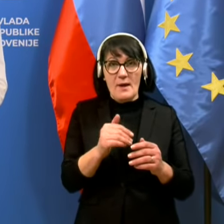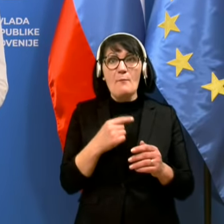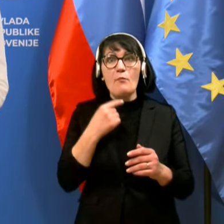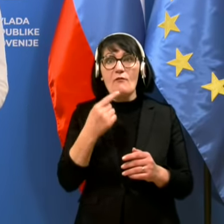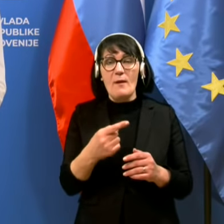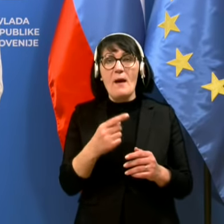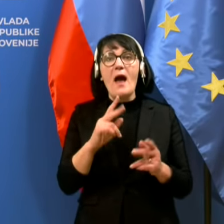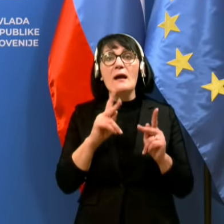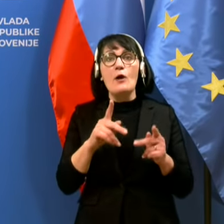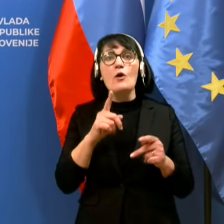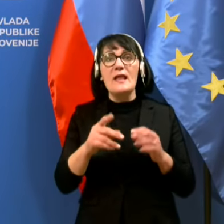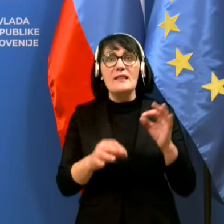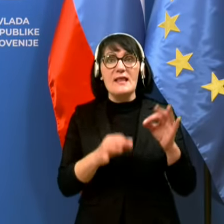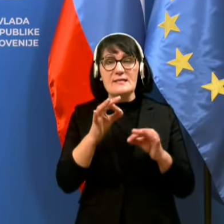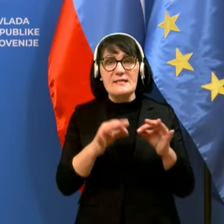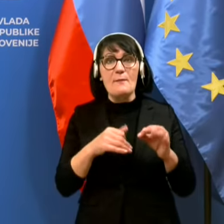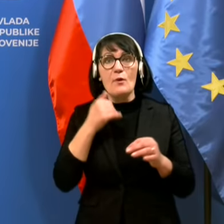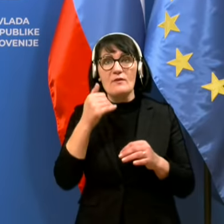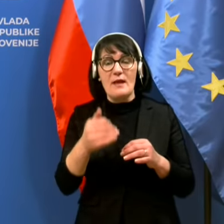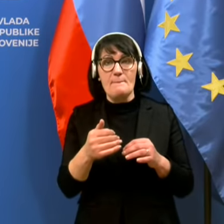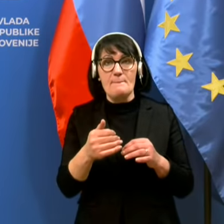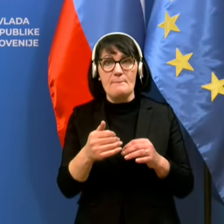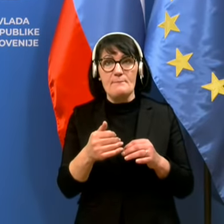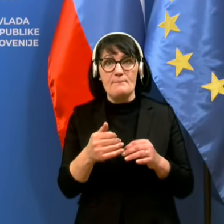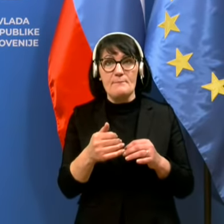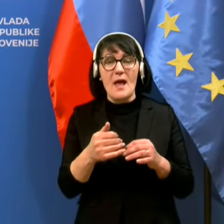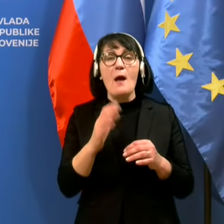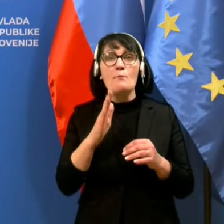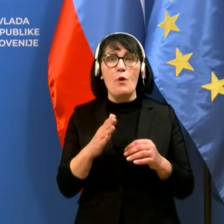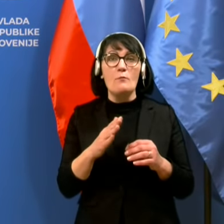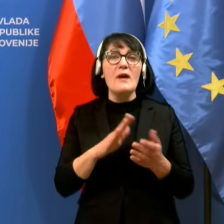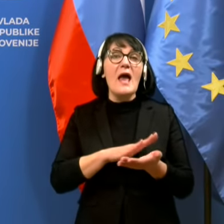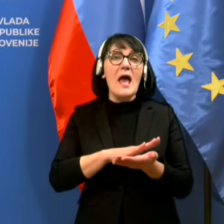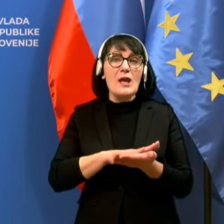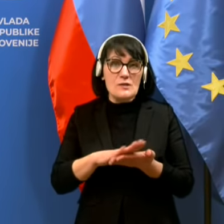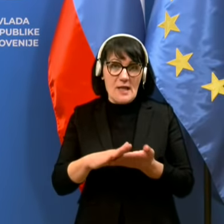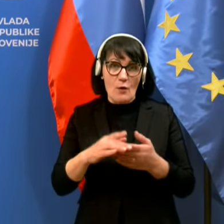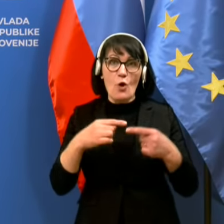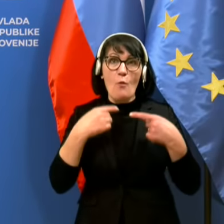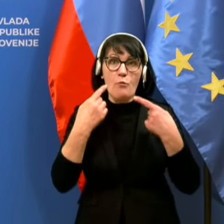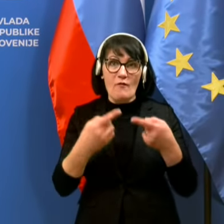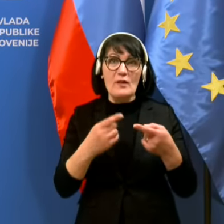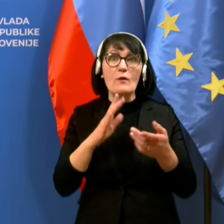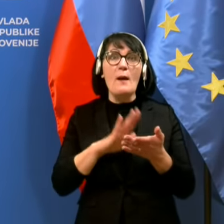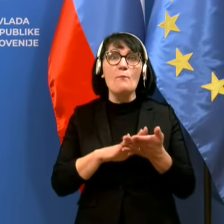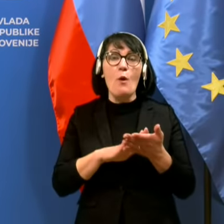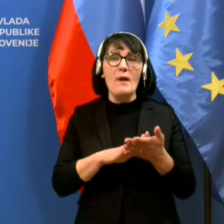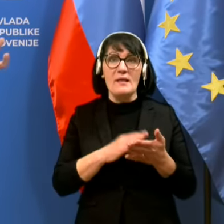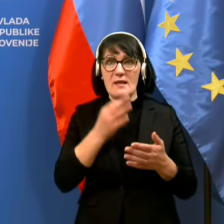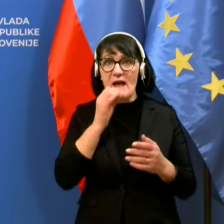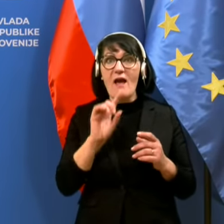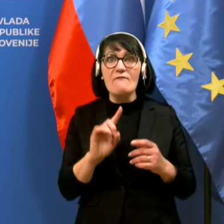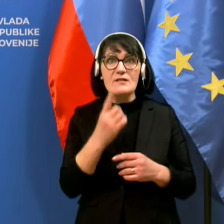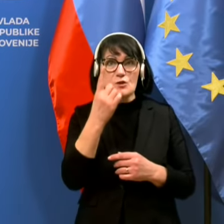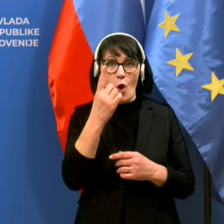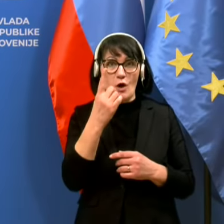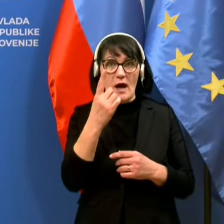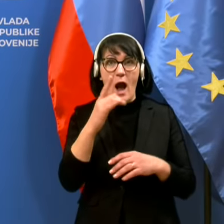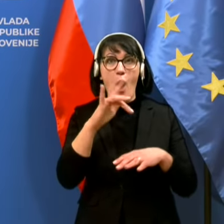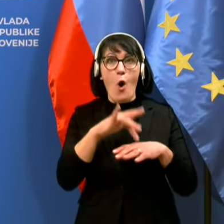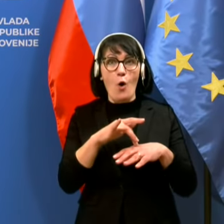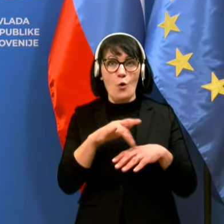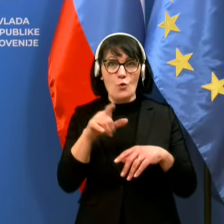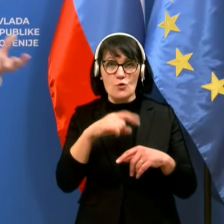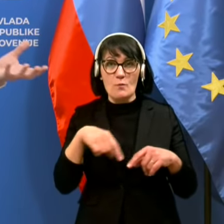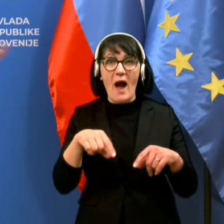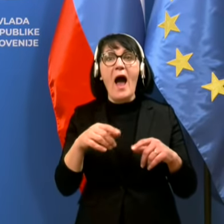kako te testi potem performirano in skušam po domače povedati, kako, kaj pomeni to, da je visoka prevelenca, ali da je nizka